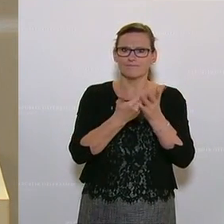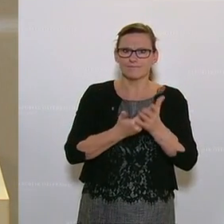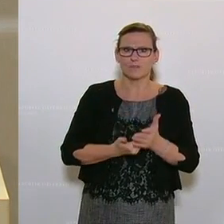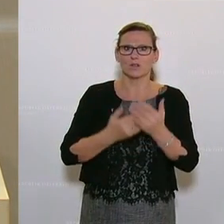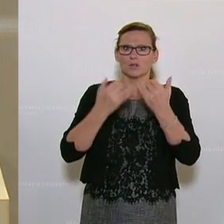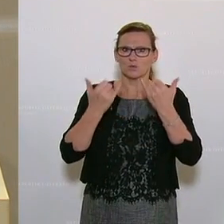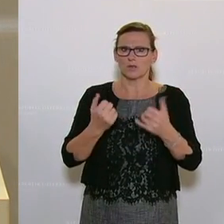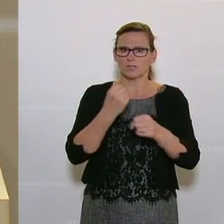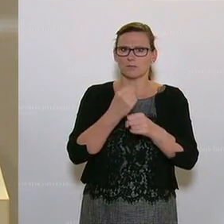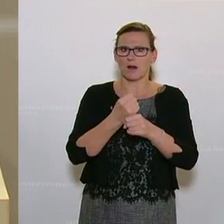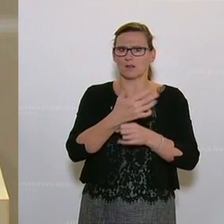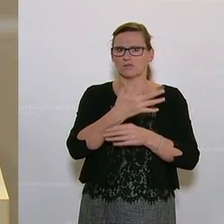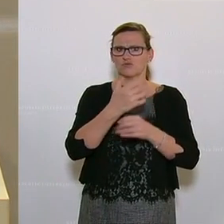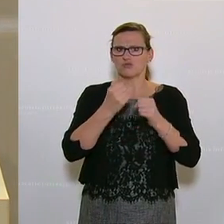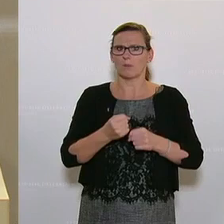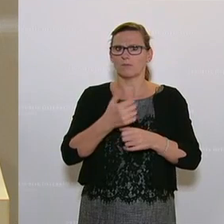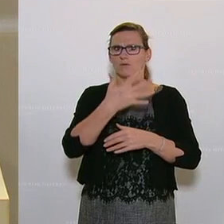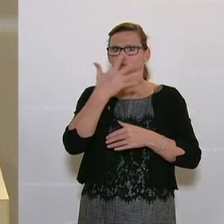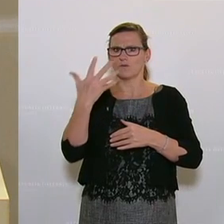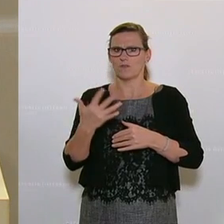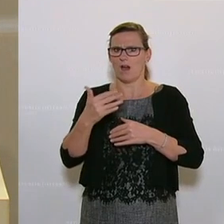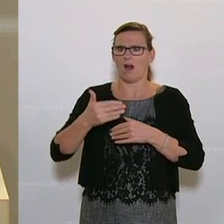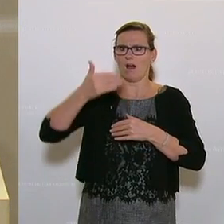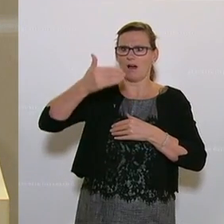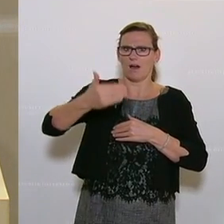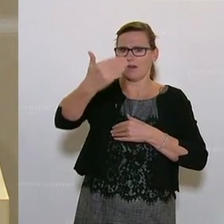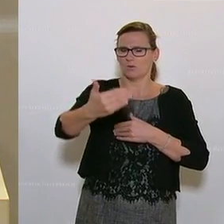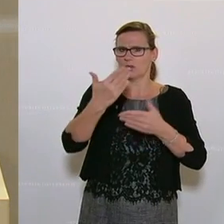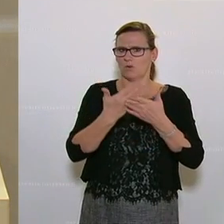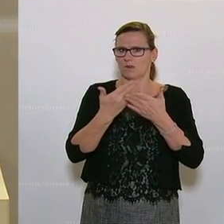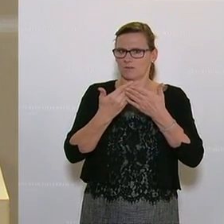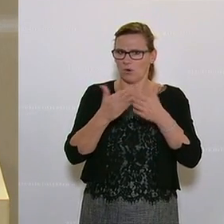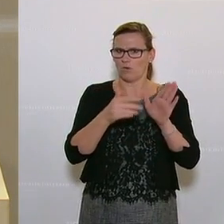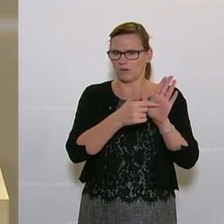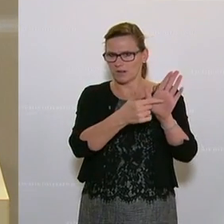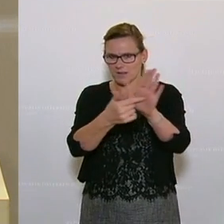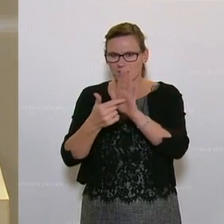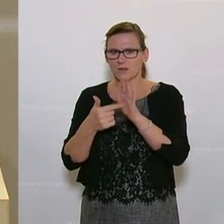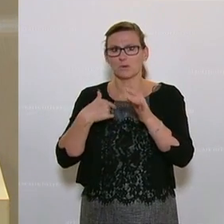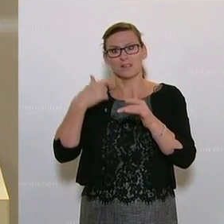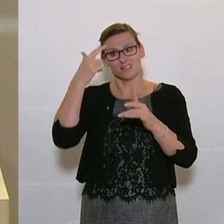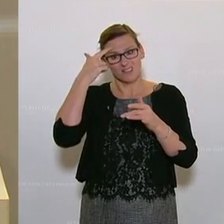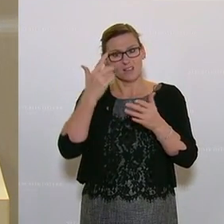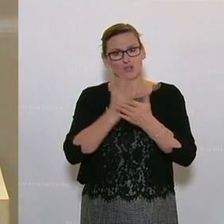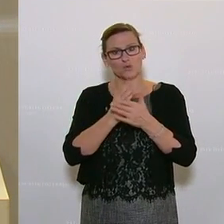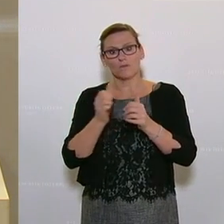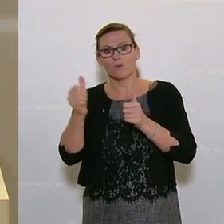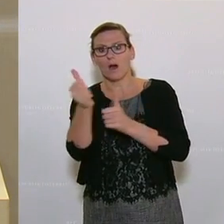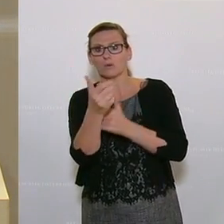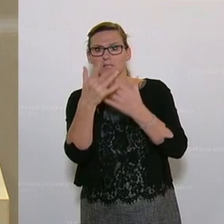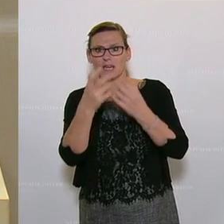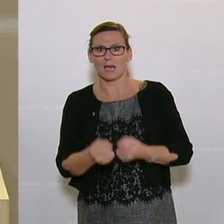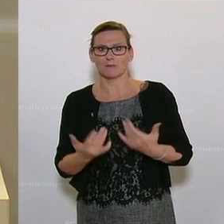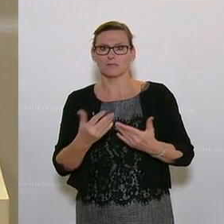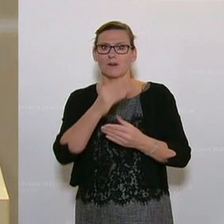Berichtsform alle fünf Jahre und veröffentlicht. Und ich denke, es wird dabei herauskommen, dass in der Kunstwelt